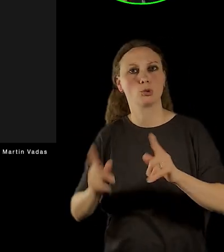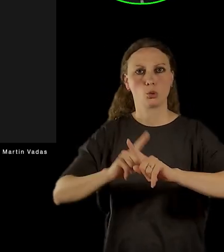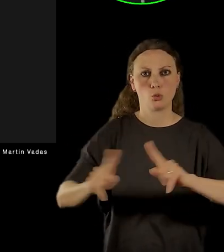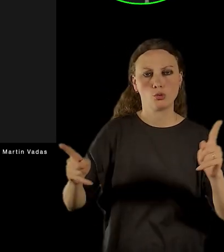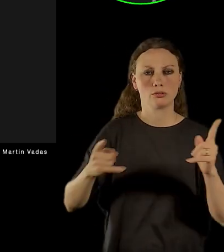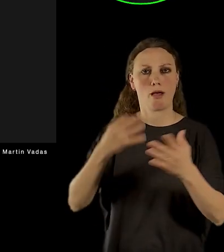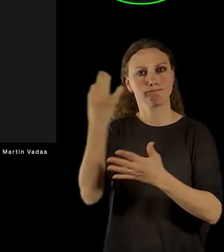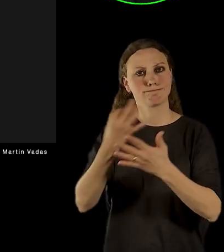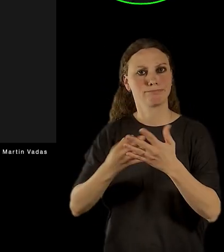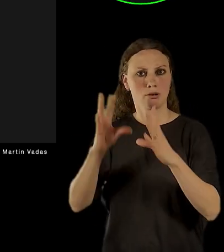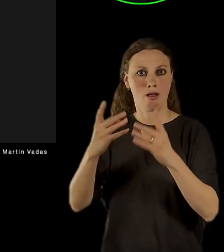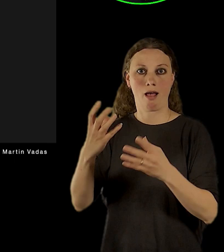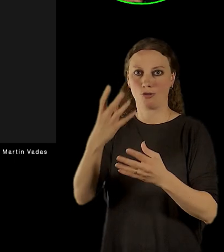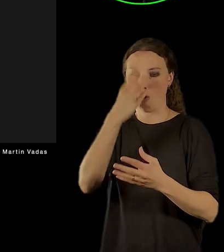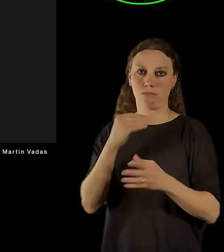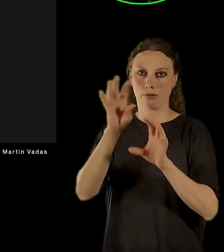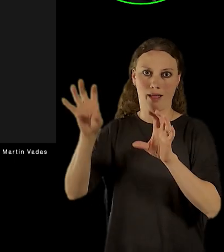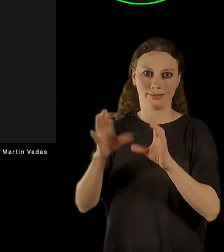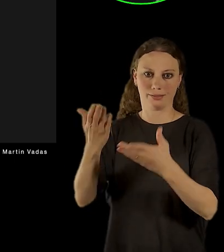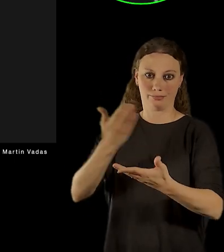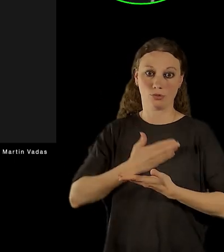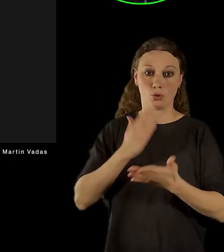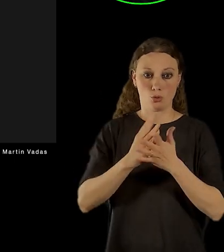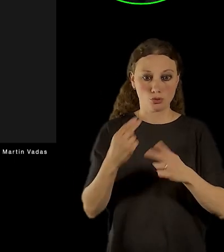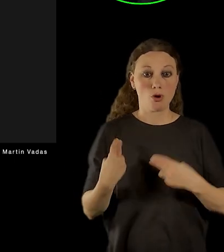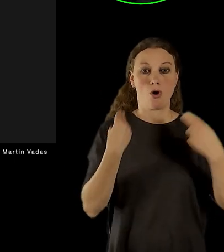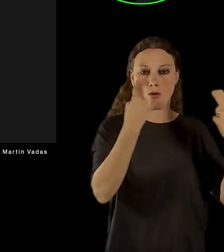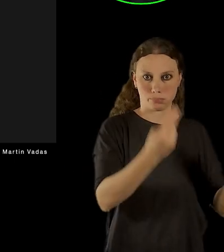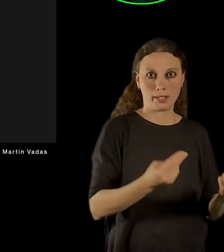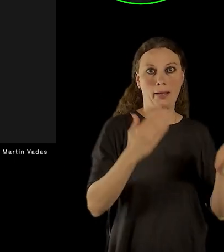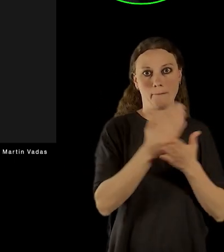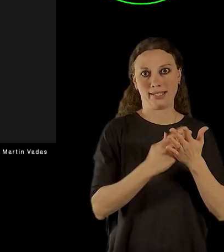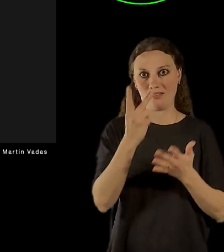Tak, předám slovo a děkuju za pozornost Martinu Vadasovi.